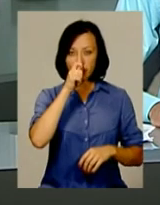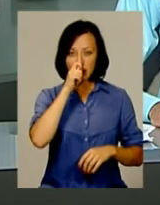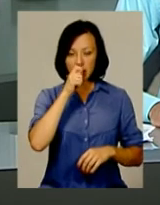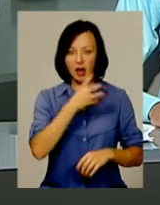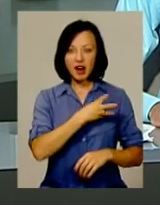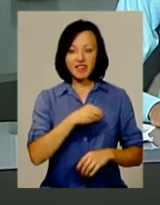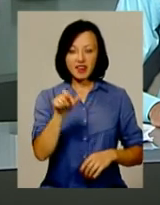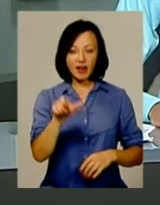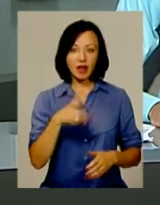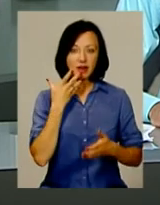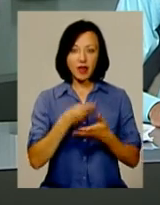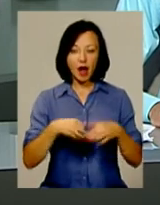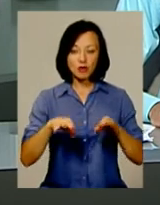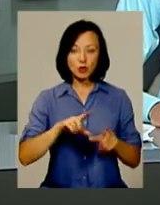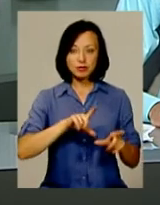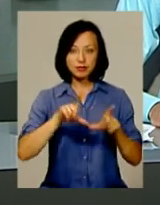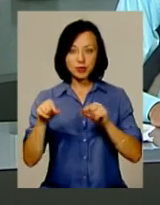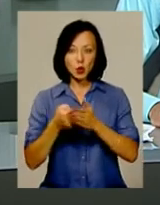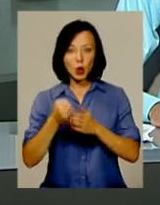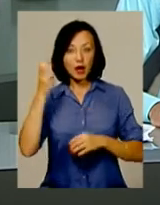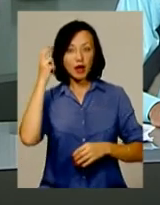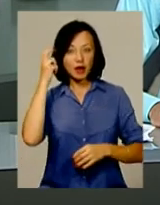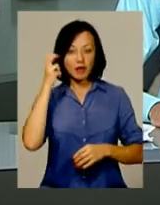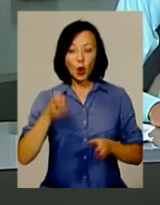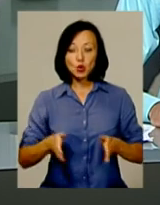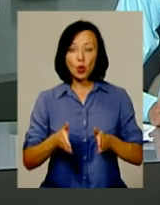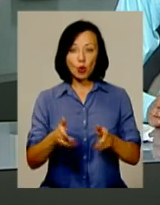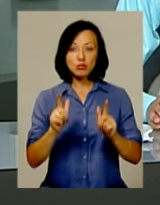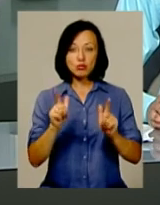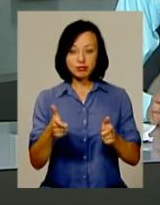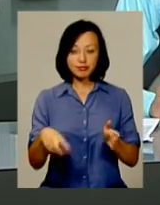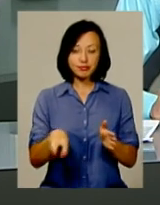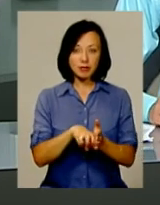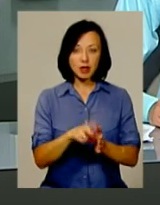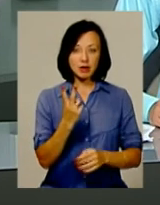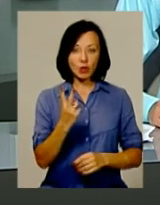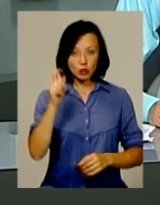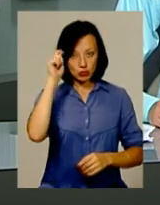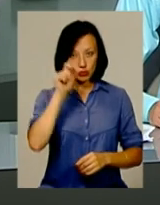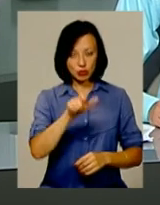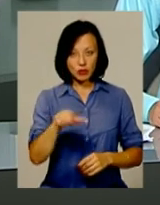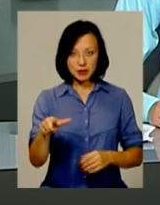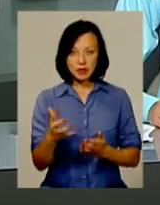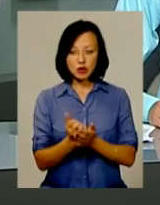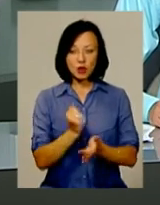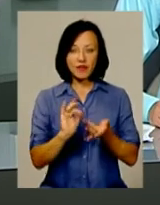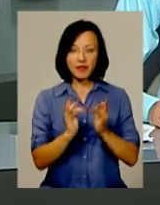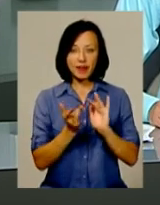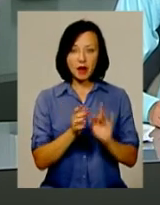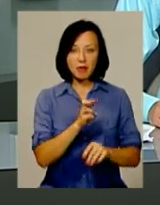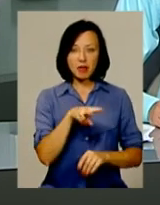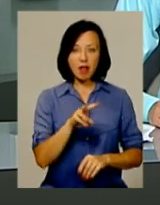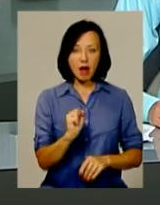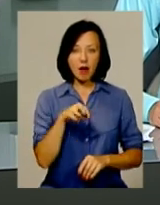Львів'янин на власному авто виїхав зі Львова до Києва. Дорогою погодився підвезти двох чоловіків, яких знайшов на сервісі